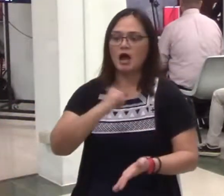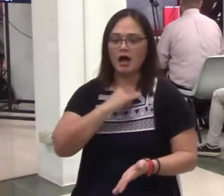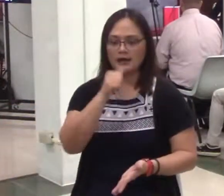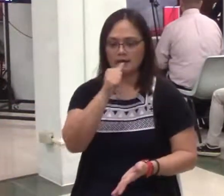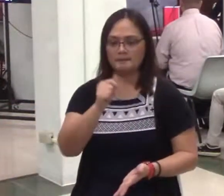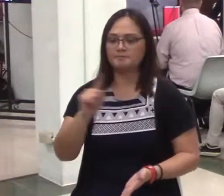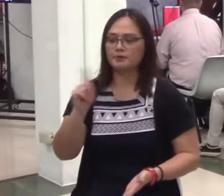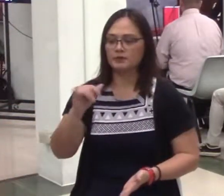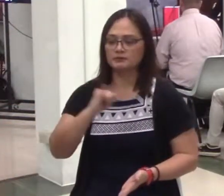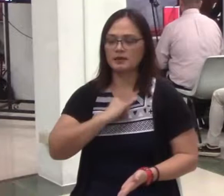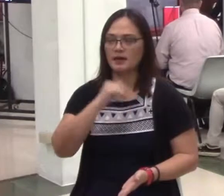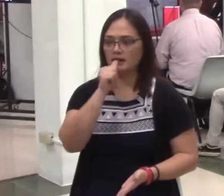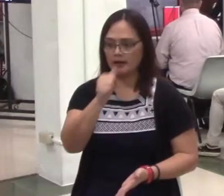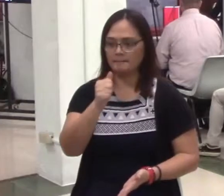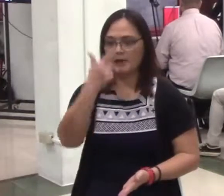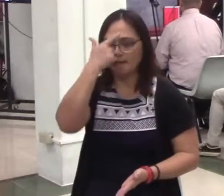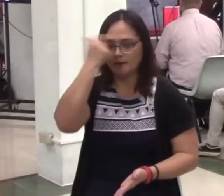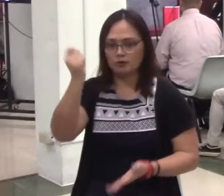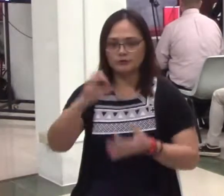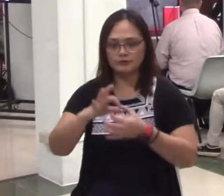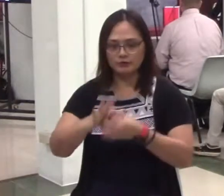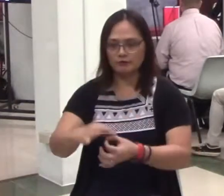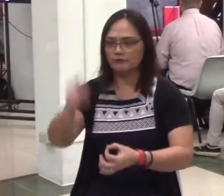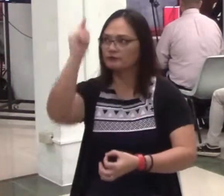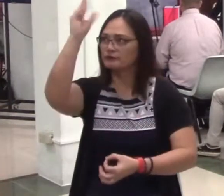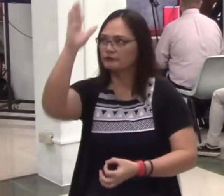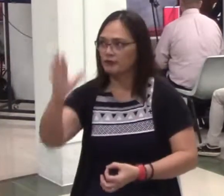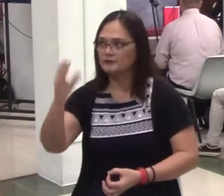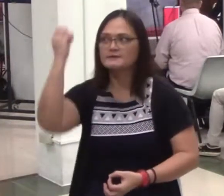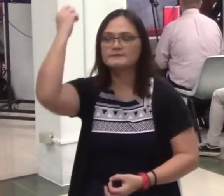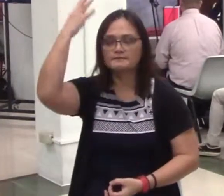I am because of the grace of God.